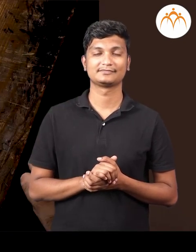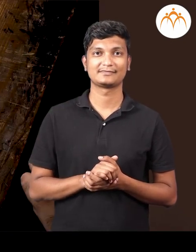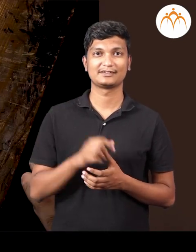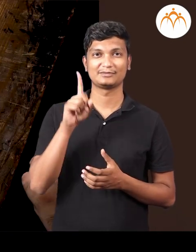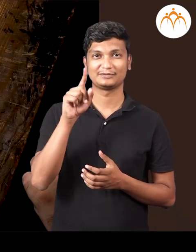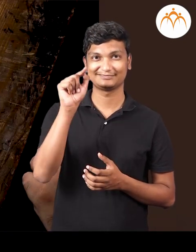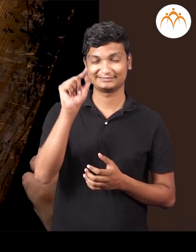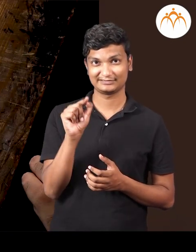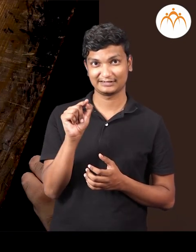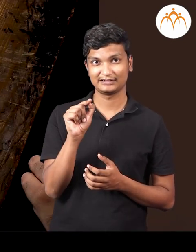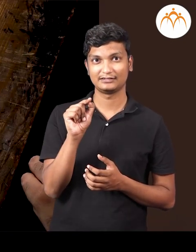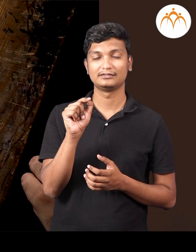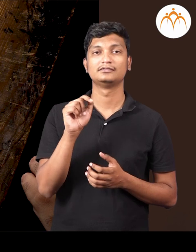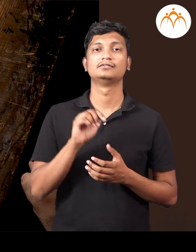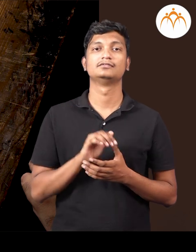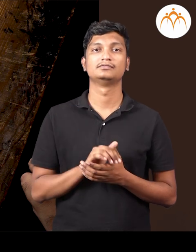एक उभी रेश काड़,